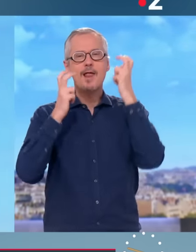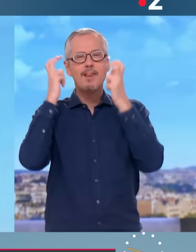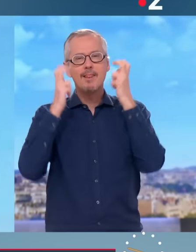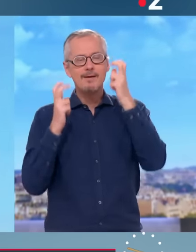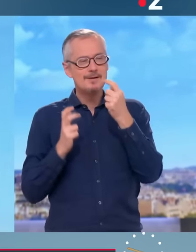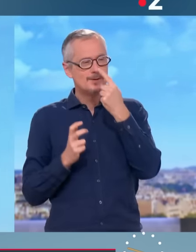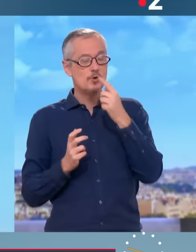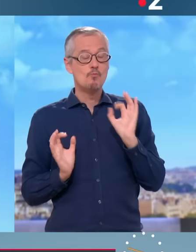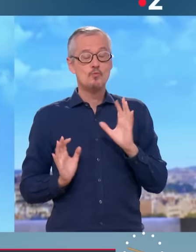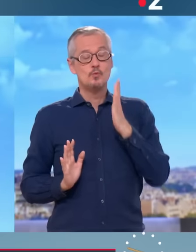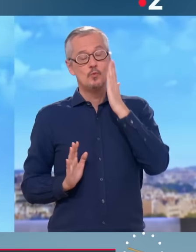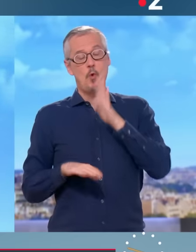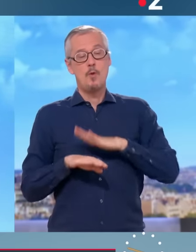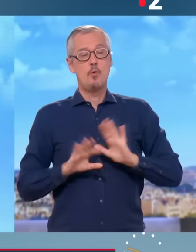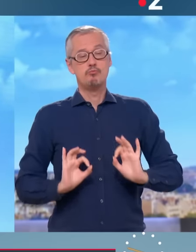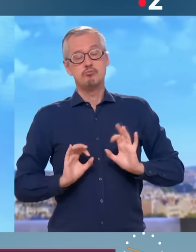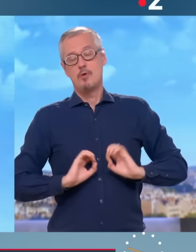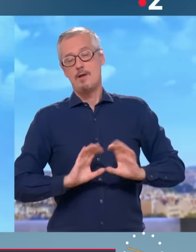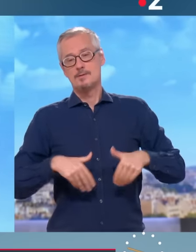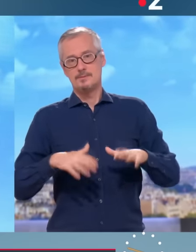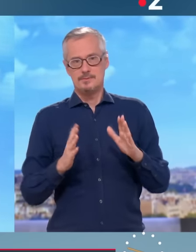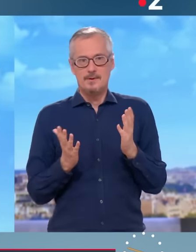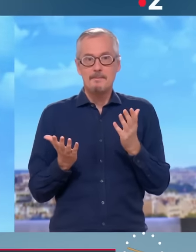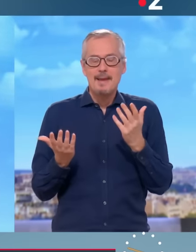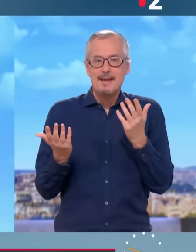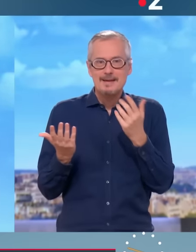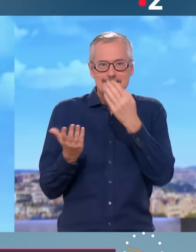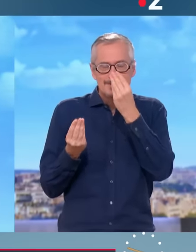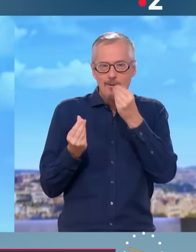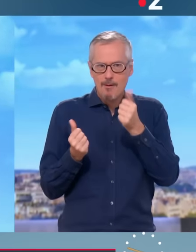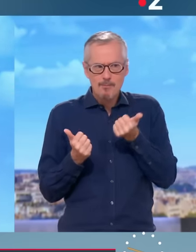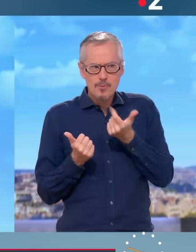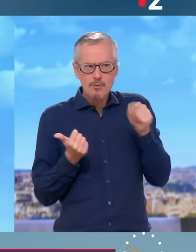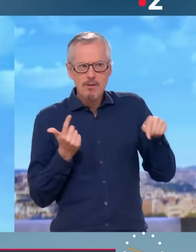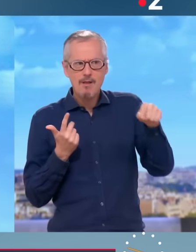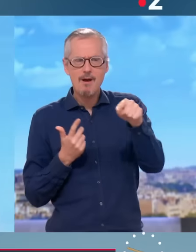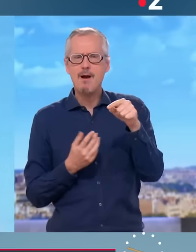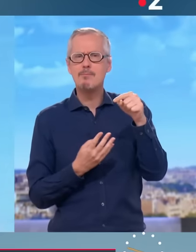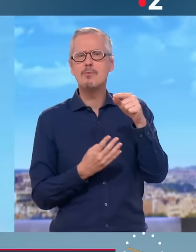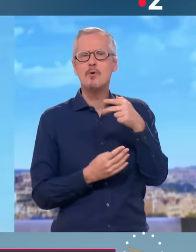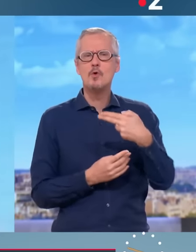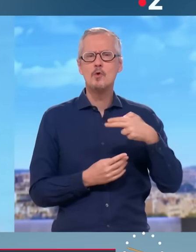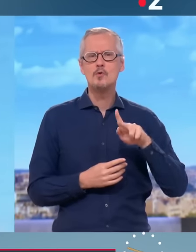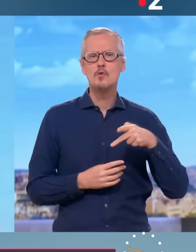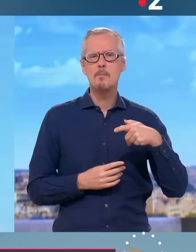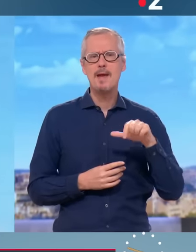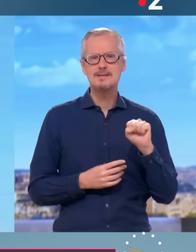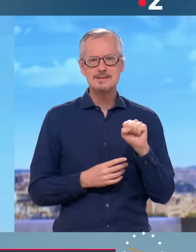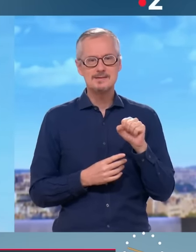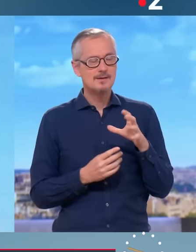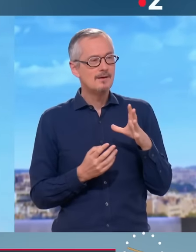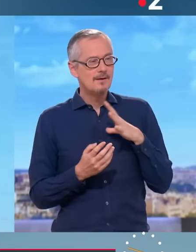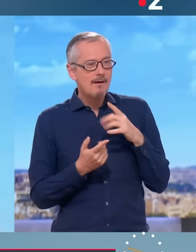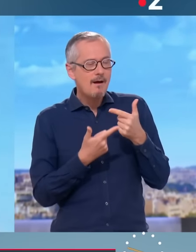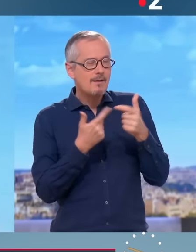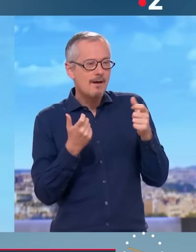Je sais que'est la mode du vintage, mais bon, aéronisé la chef des députés écologistes. Ça ne paraît pas très bien parti pour le « Tous derrière Ségolène ». ils ont évité qu'il va garder les enfants, c'est déjà pas